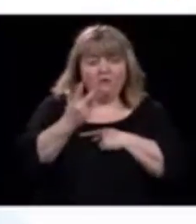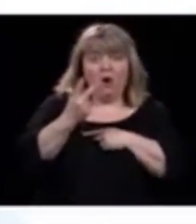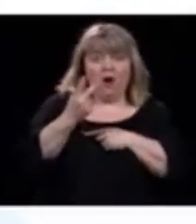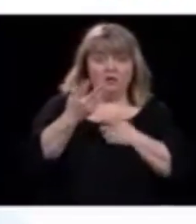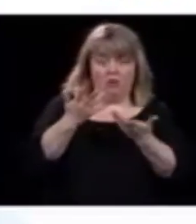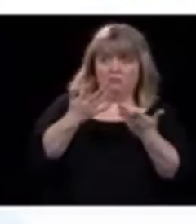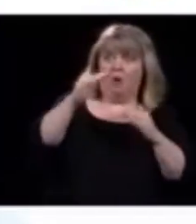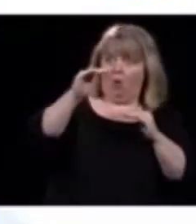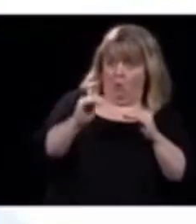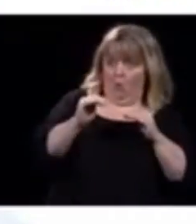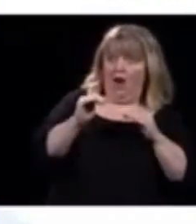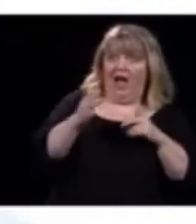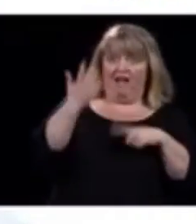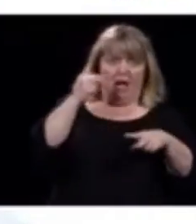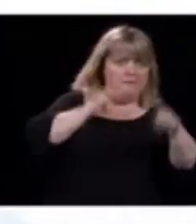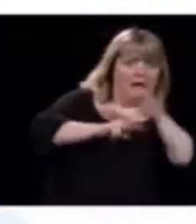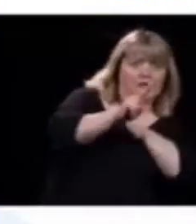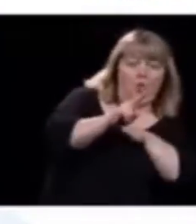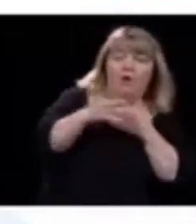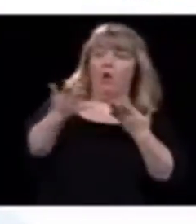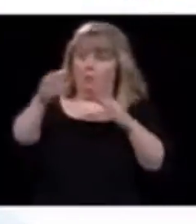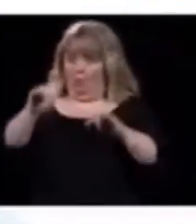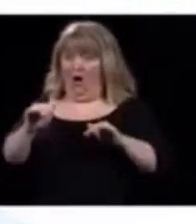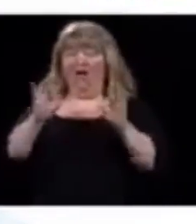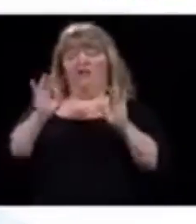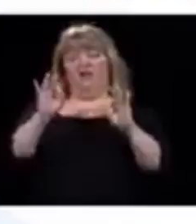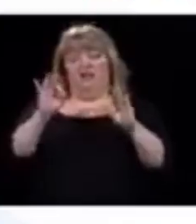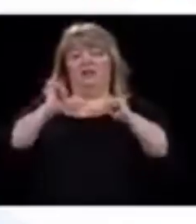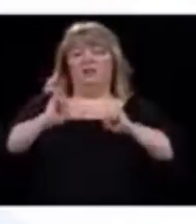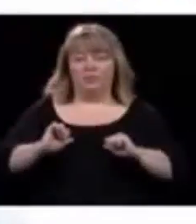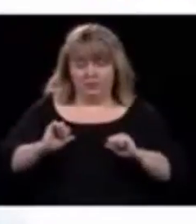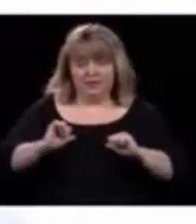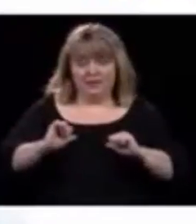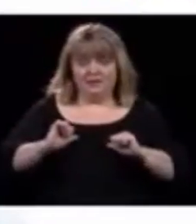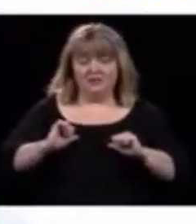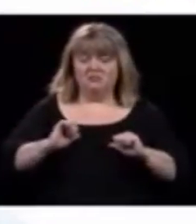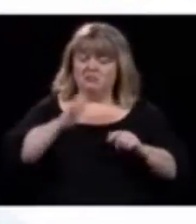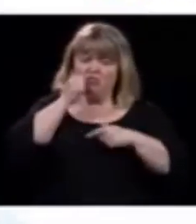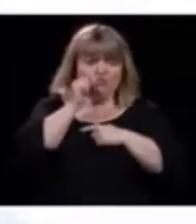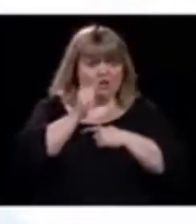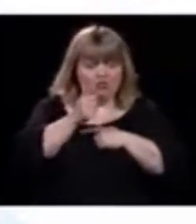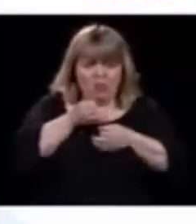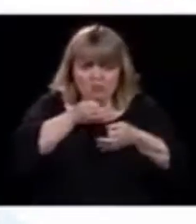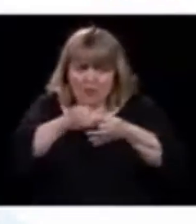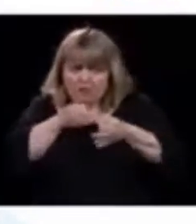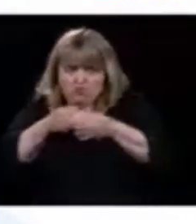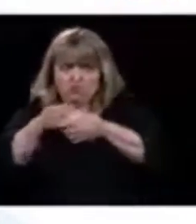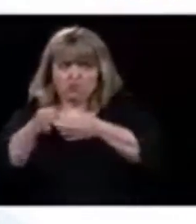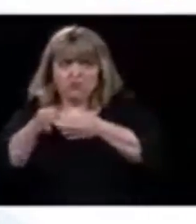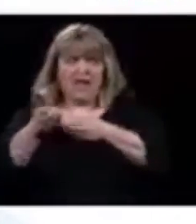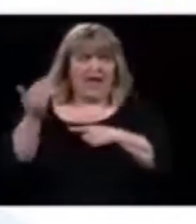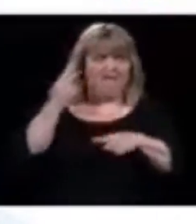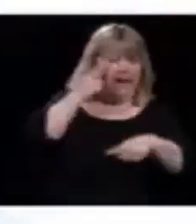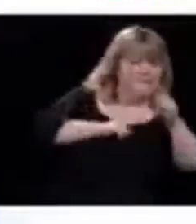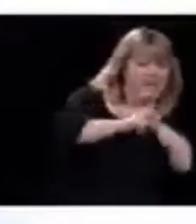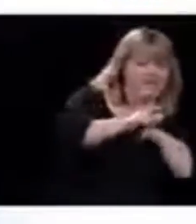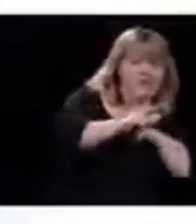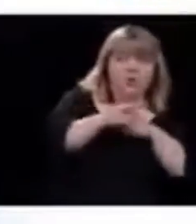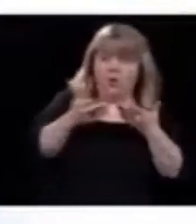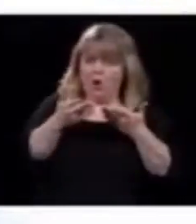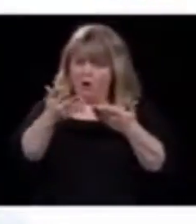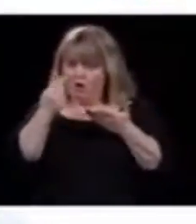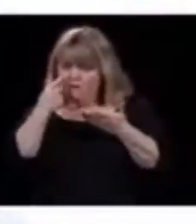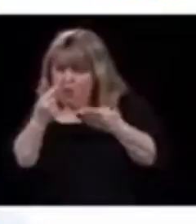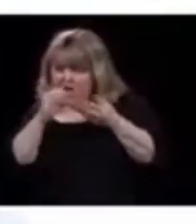pensait qu'on en aurait à partir de nos scénarios. Puis on ajuste notre scénario qu'on avait planifié avec les données de la veille, puis etc.